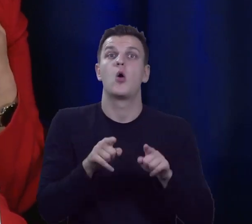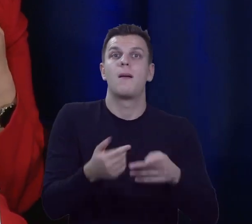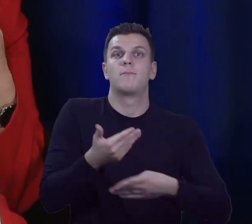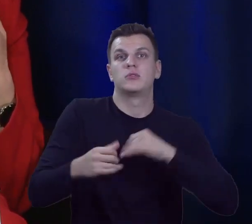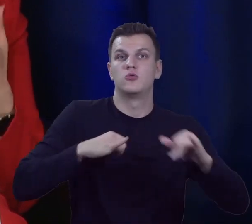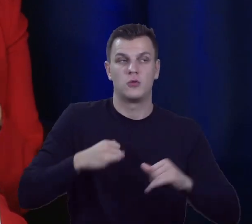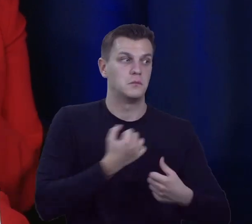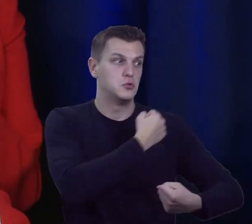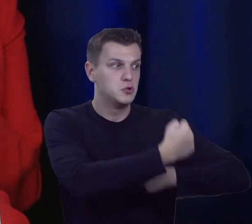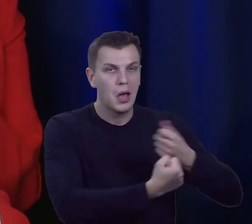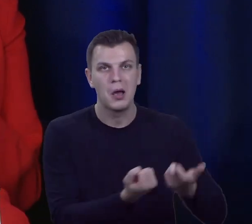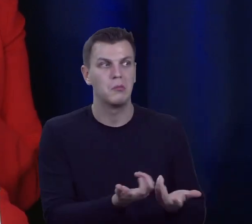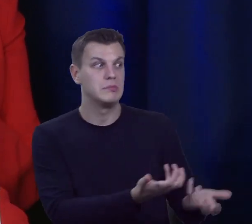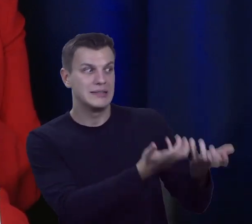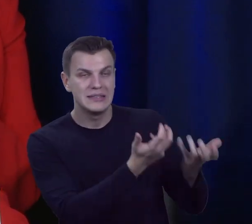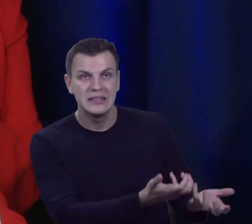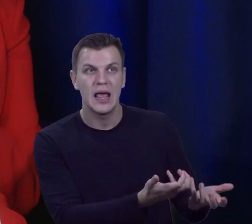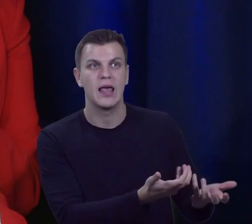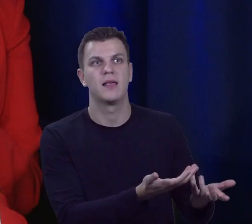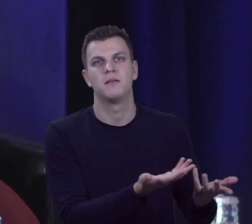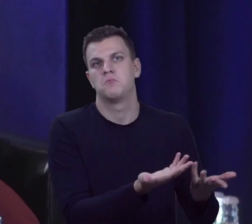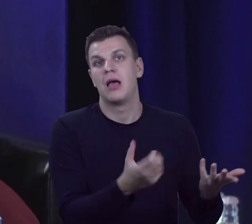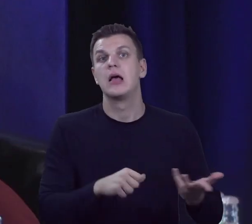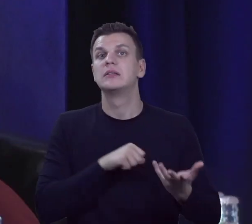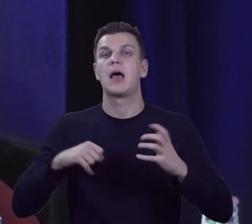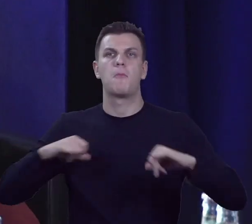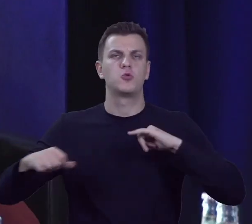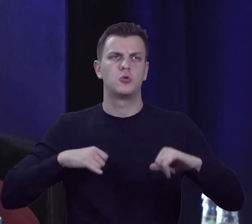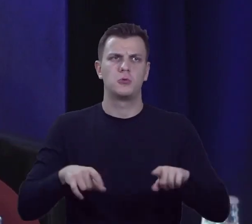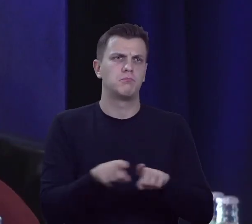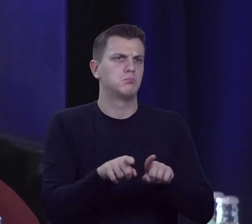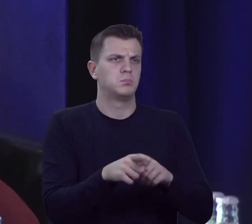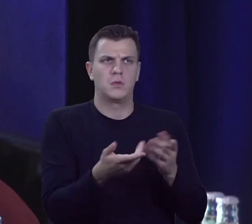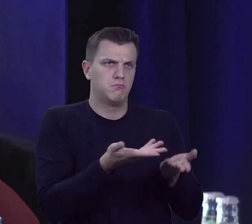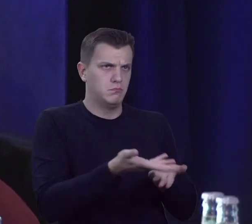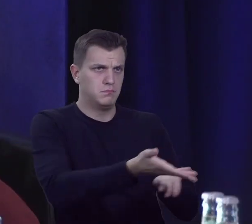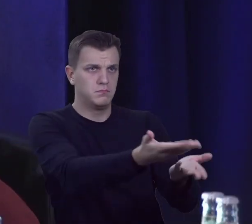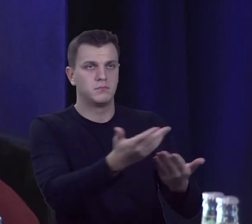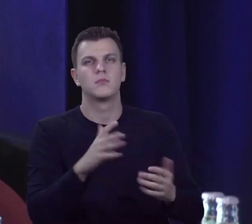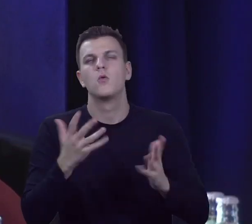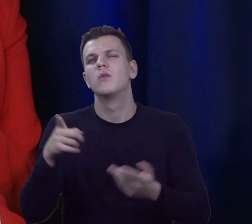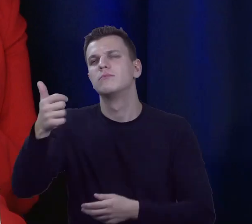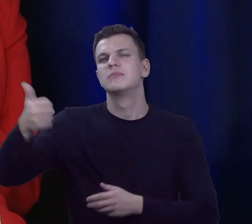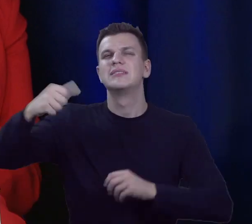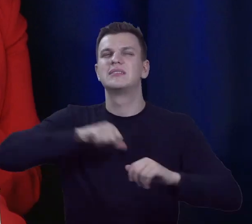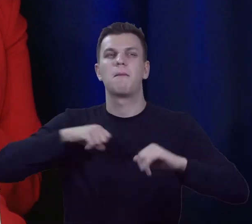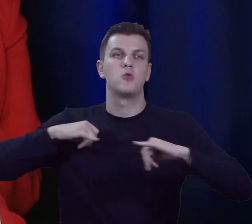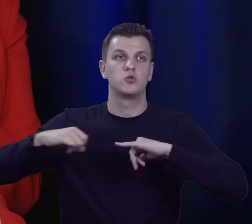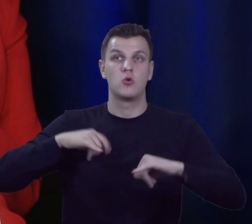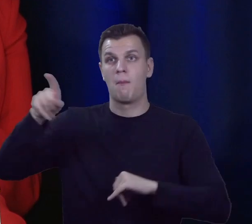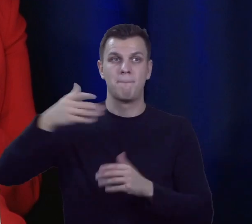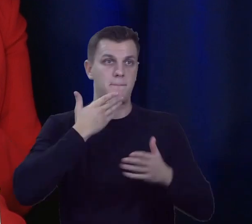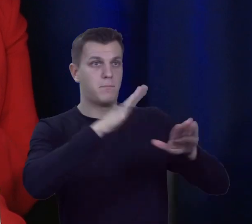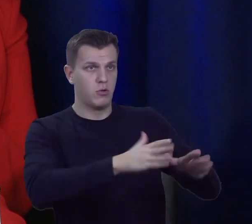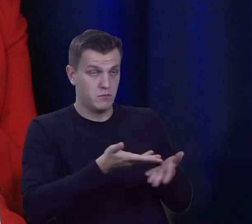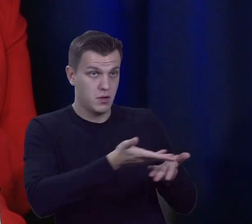otwartą przestrzeń ze strony samorządu, czy konkretnie zarządzającego samorządem, to tylko i